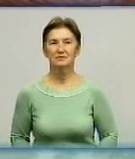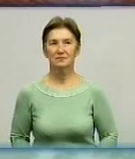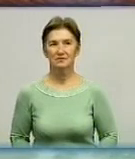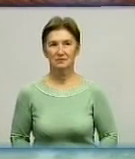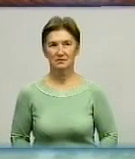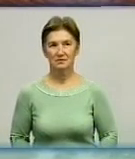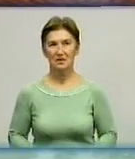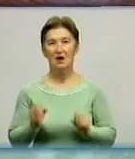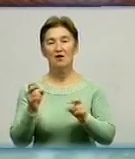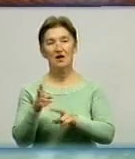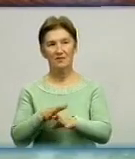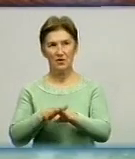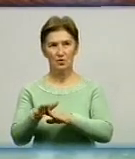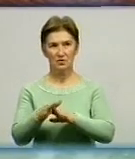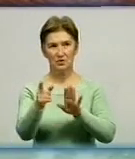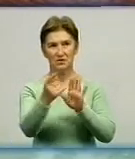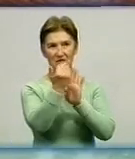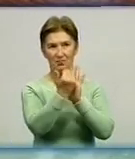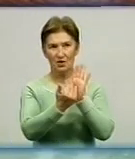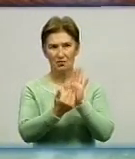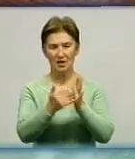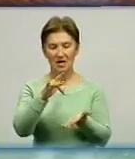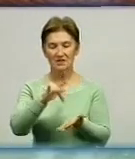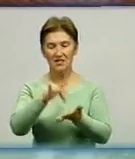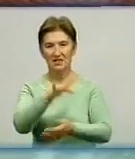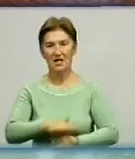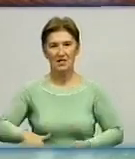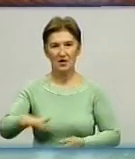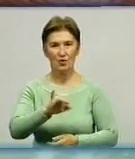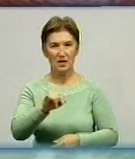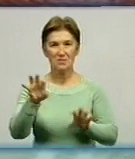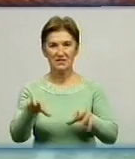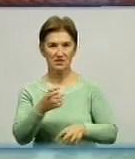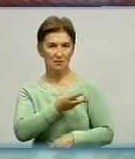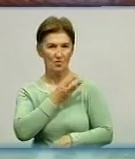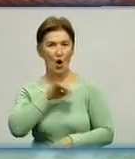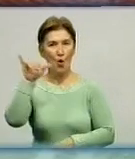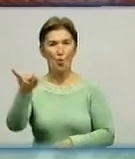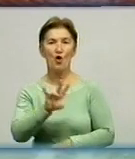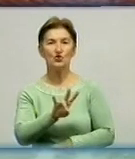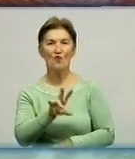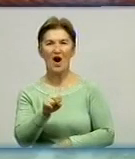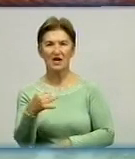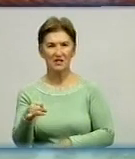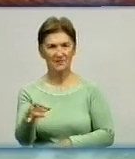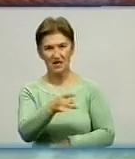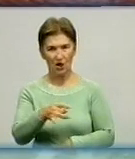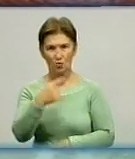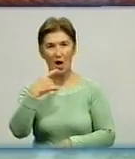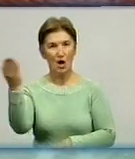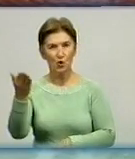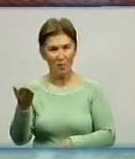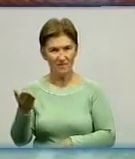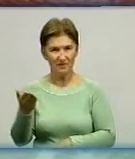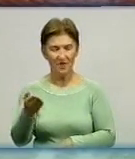Як виконується програма «Центральний регіон-2015» та президентські ініціативи у Новоархангельському районі, очільнику області доповів голова